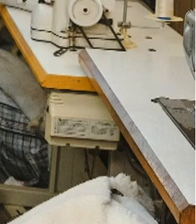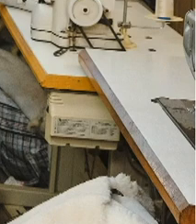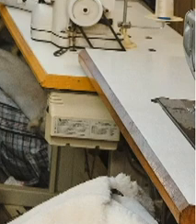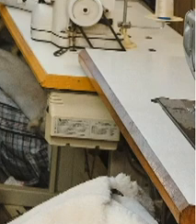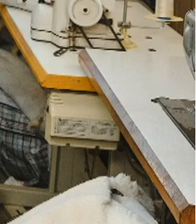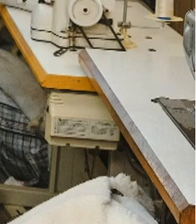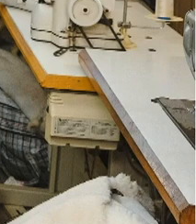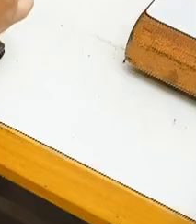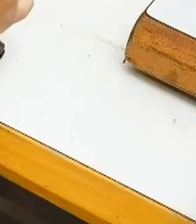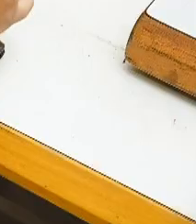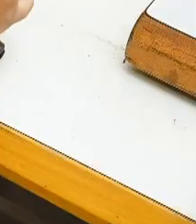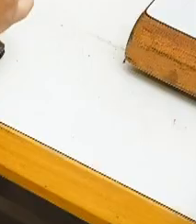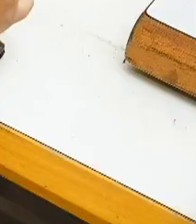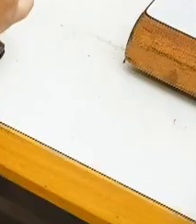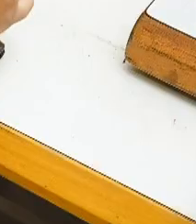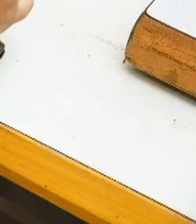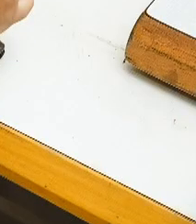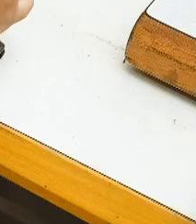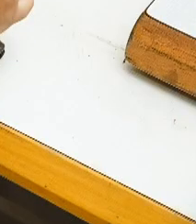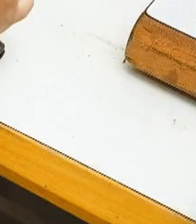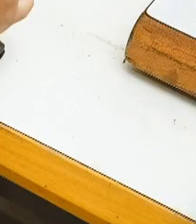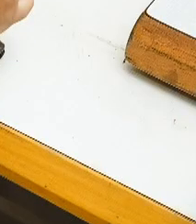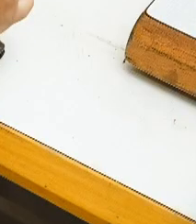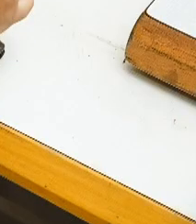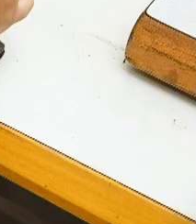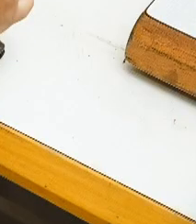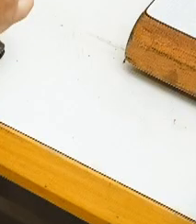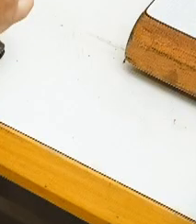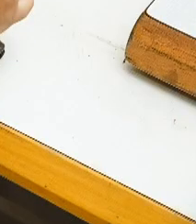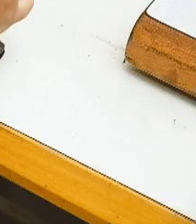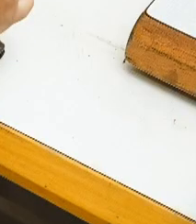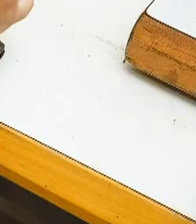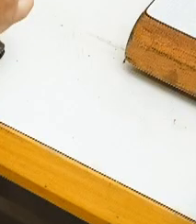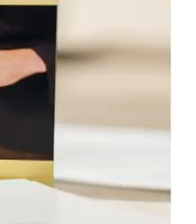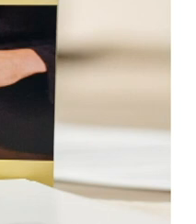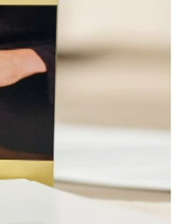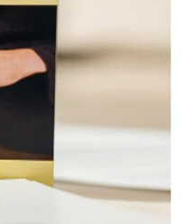Mulțumesc, echipa